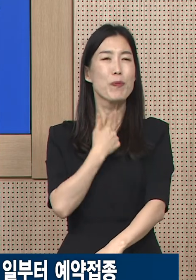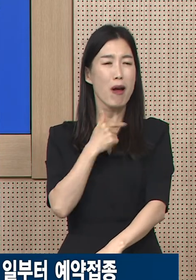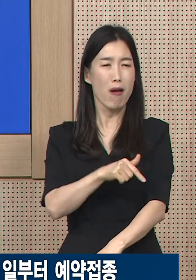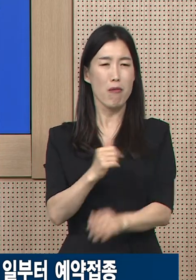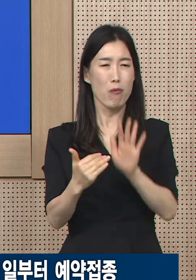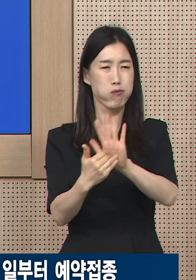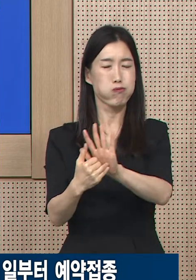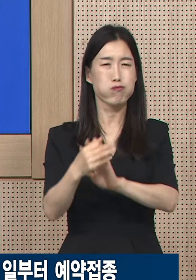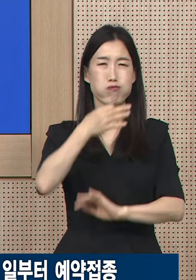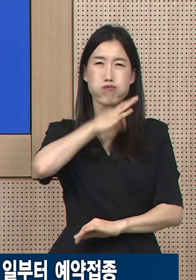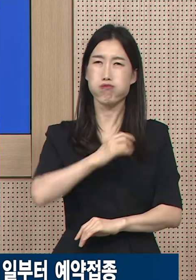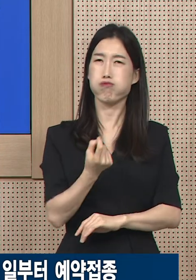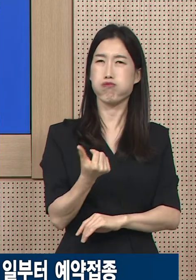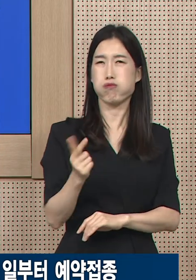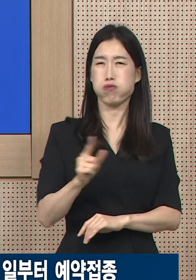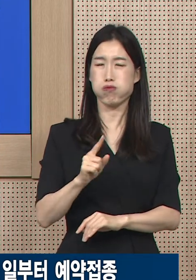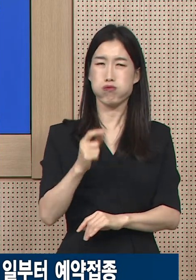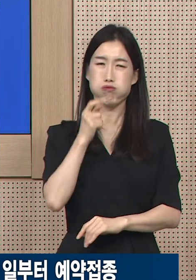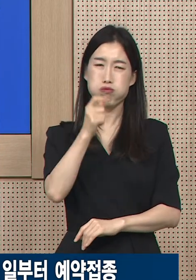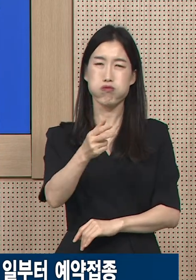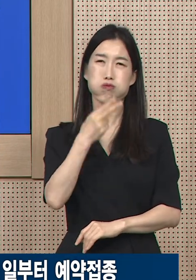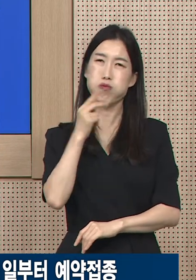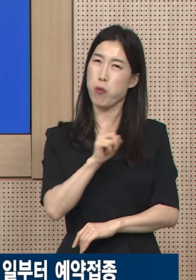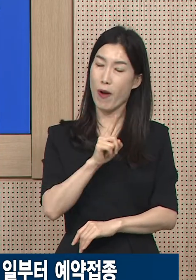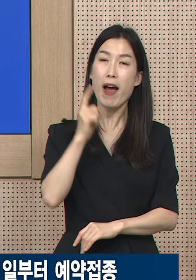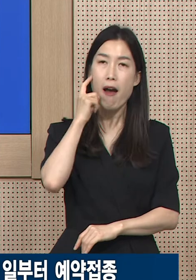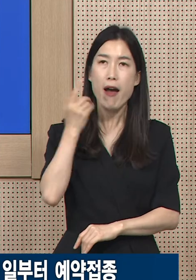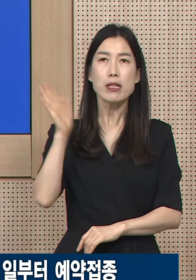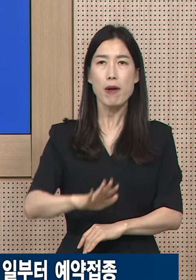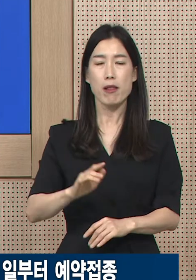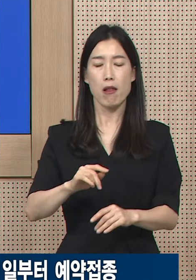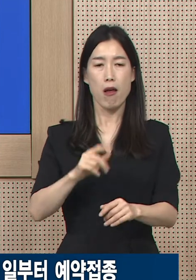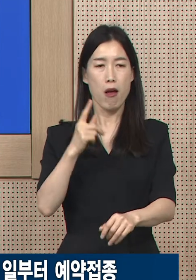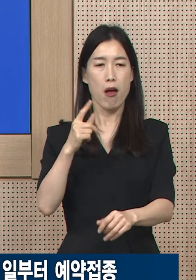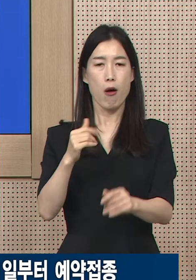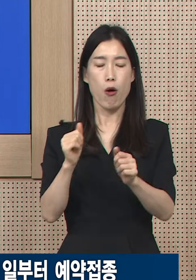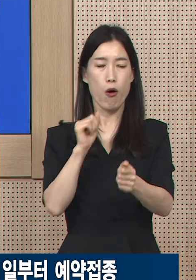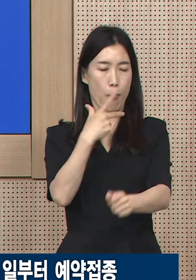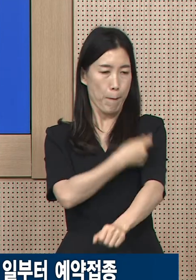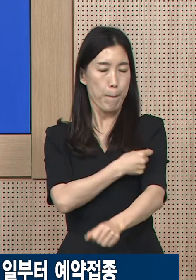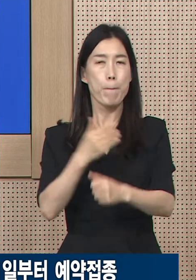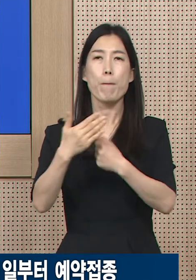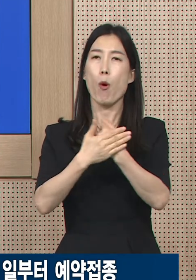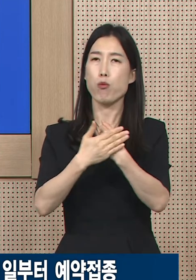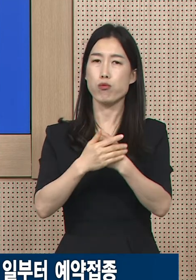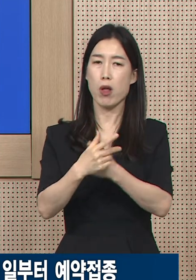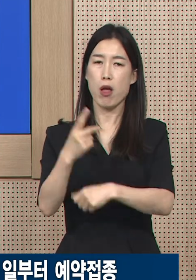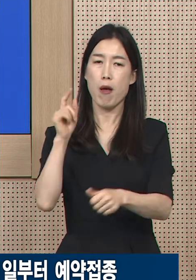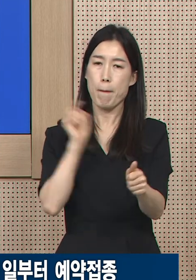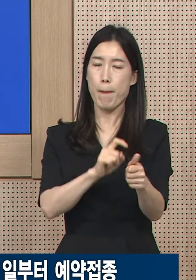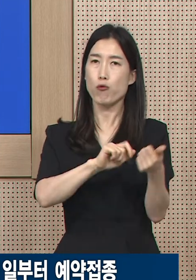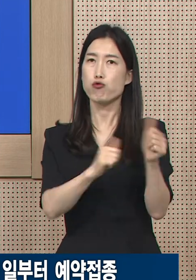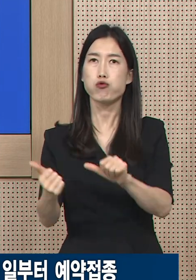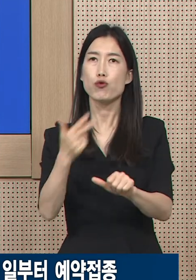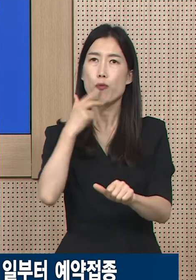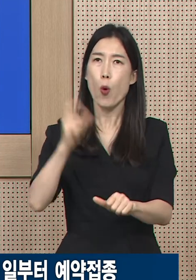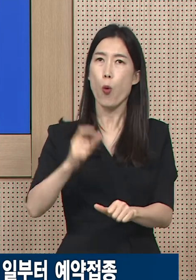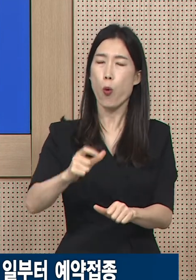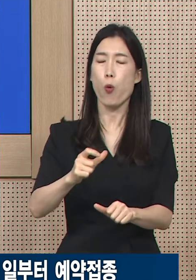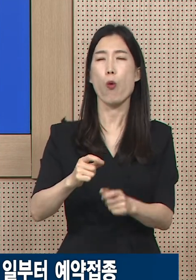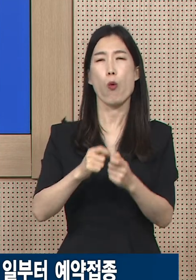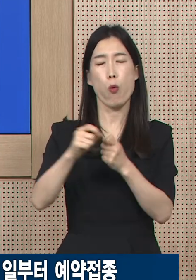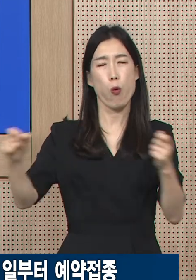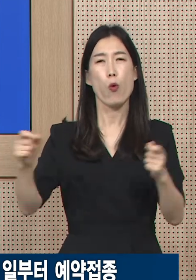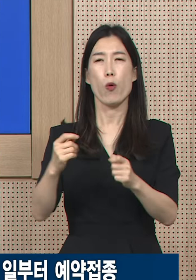중증 및 사망 예방 효과는 50% 이상으로 장기간 유지되는 것으로 확인되고 있습니다. 따라서 신규비인이